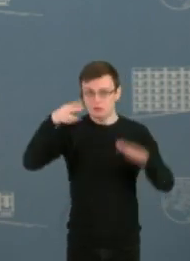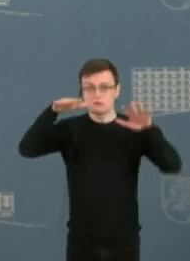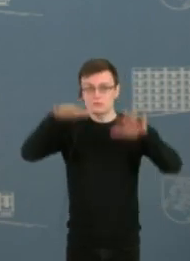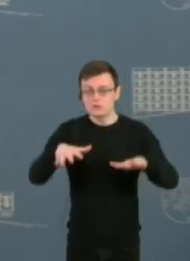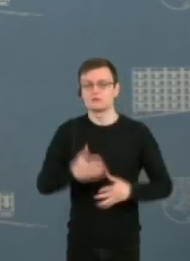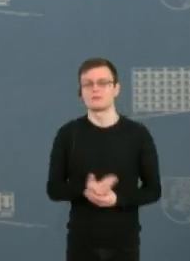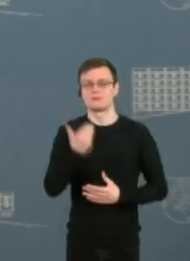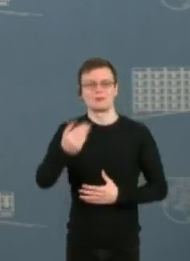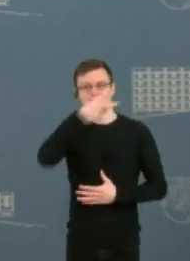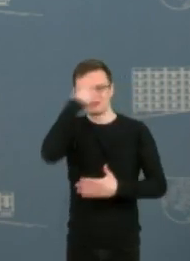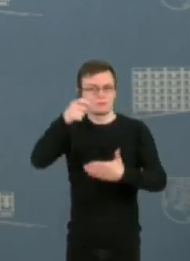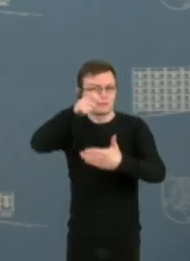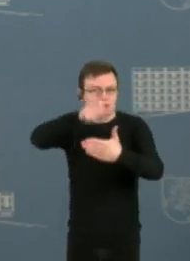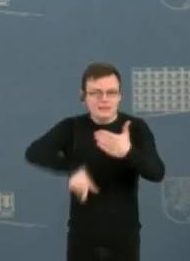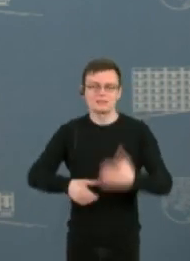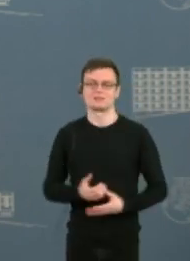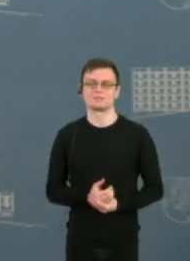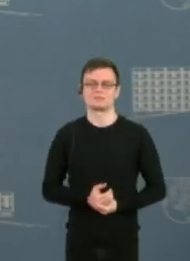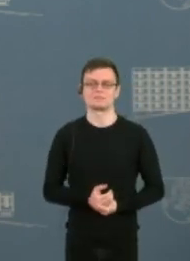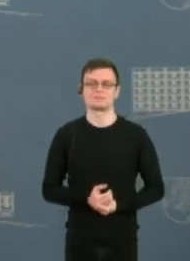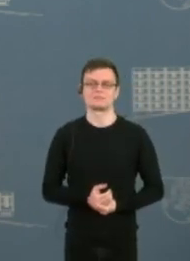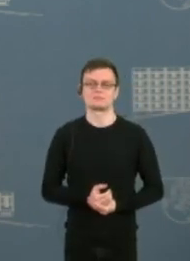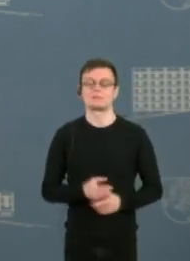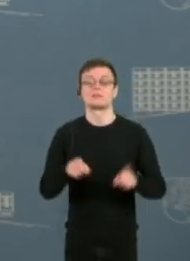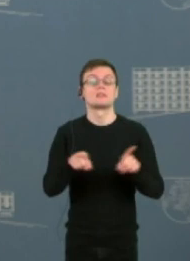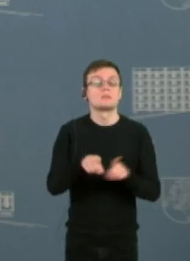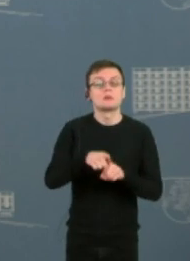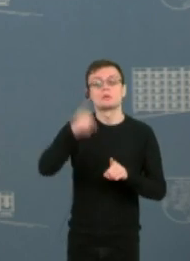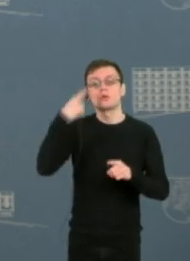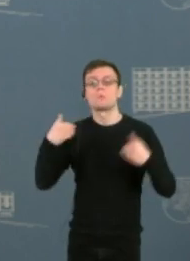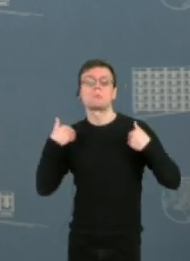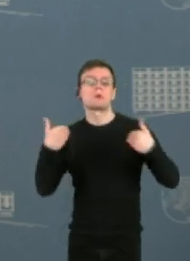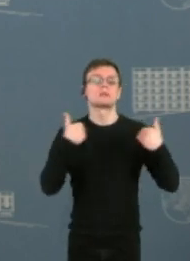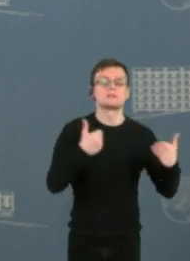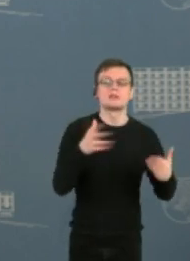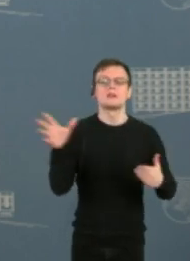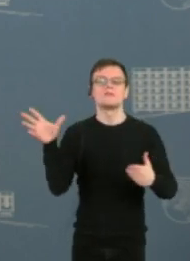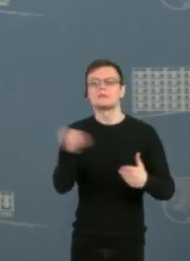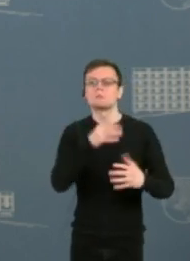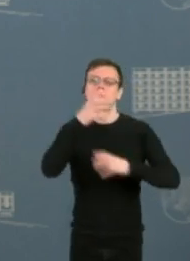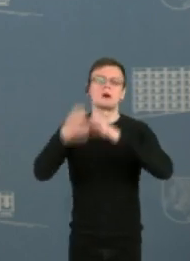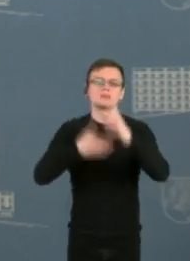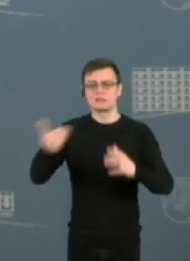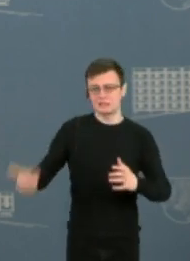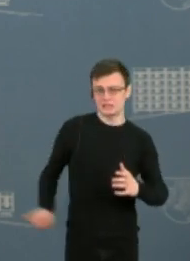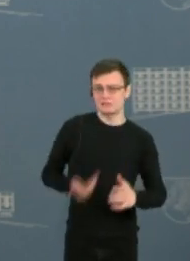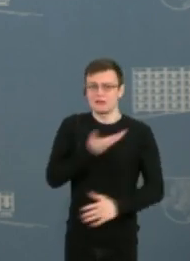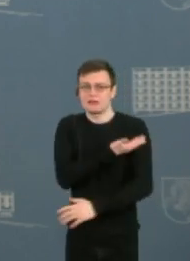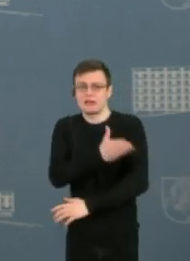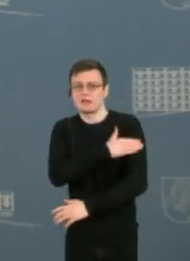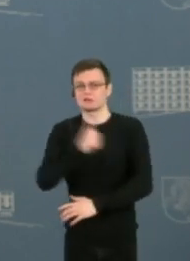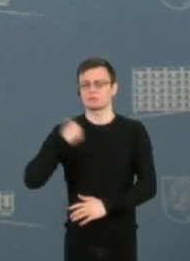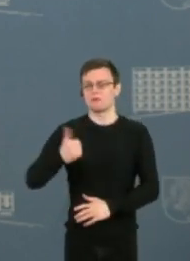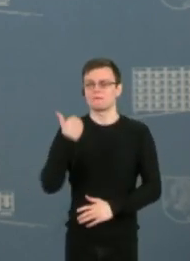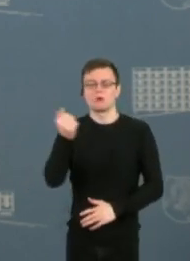yra Lietuvos piliečiai, taip pat leiskite pasveikinti visame pasaulyje gyvenančius lankijos su šią atmintiną